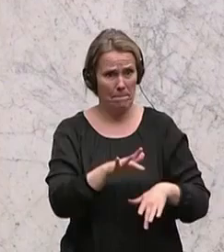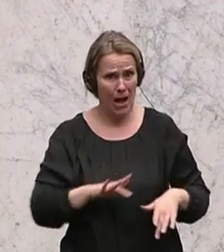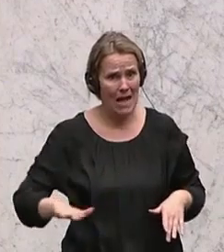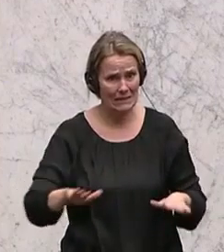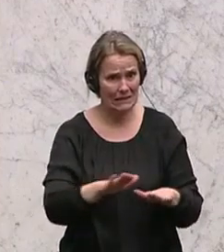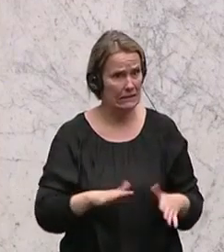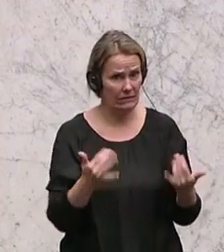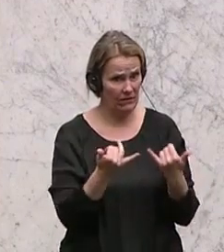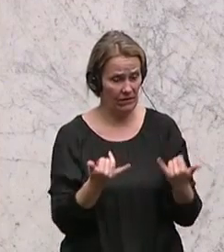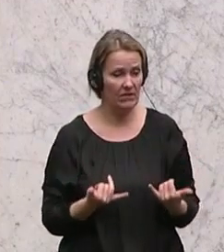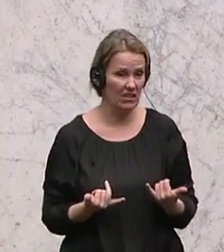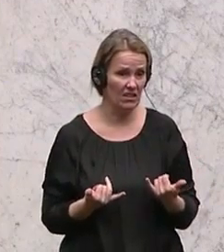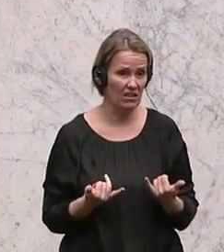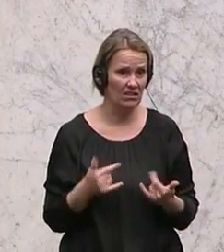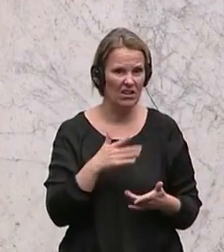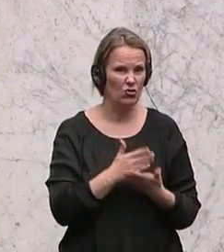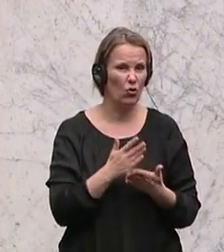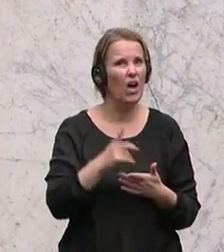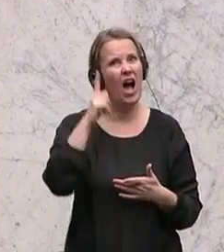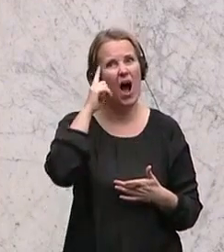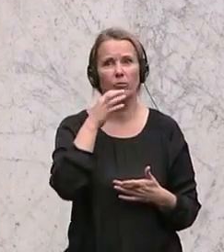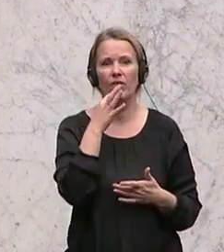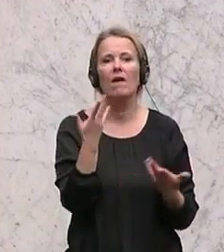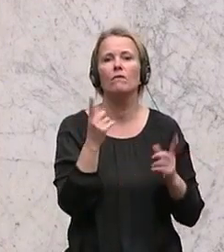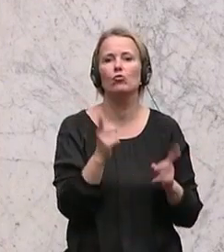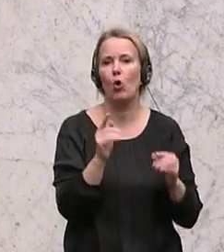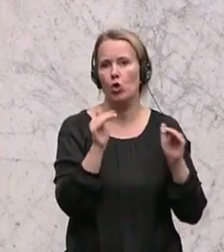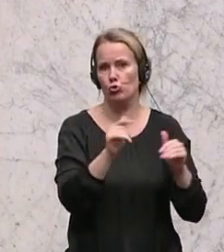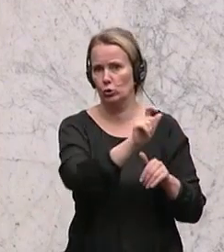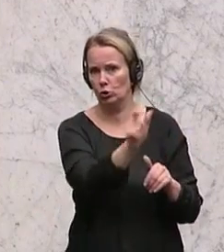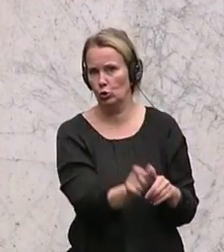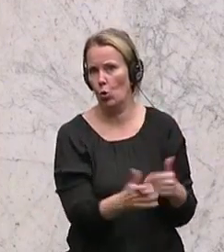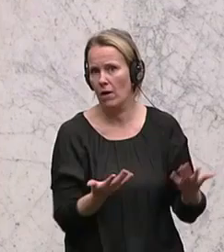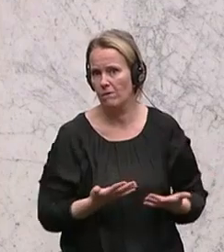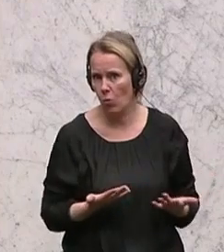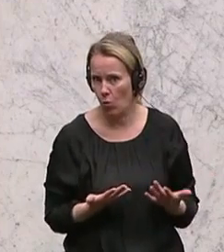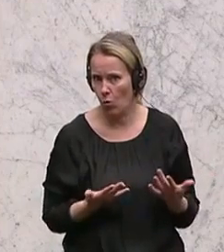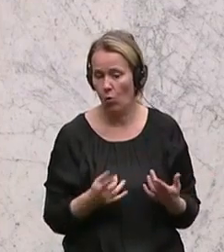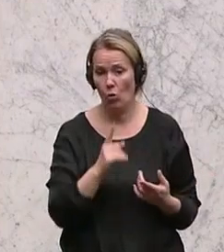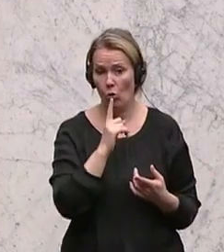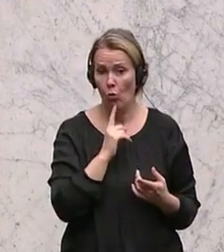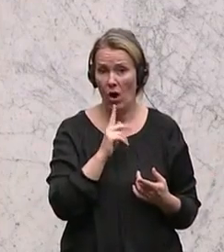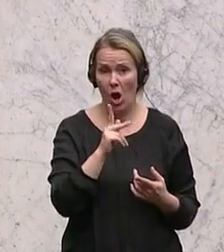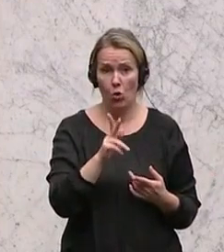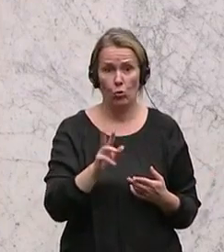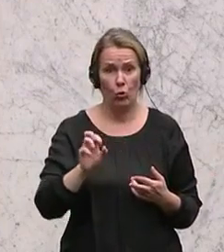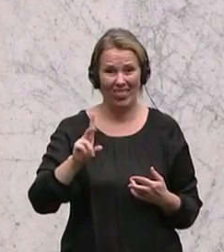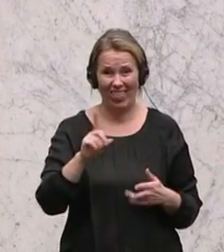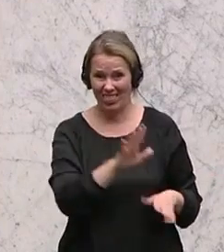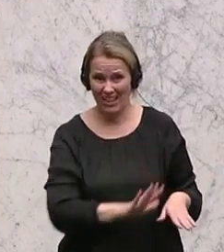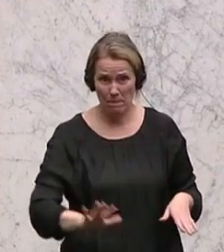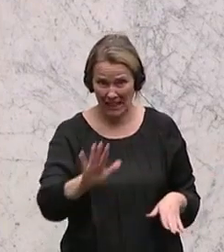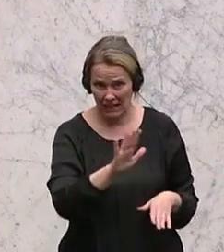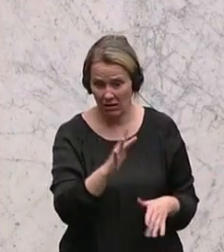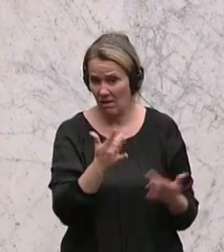geben kann. ist natürlich schon auch die Kernfrage, wo sollen diese Schutzzonen sein, dass sie ausschließlich im Kurdengebiet sind und